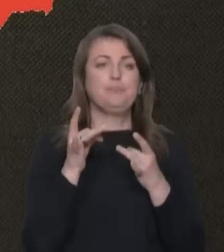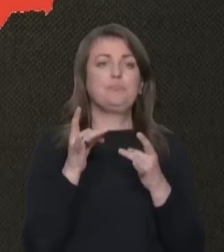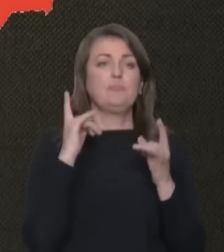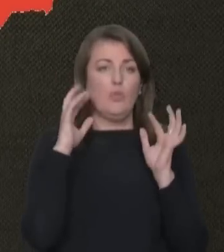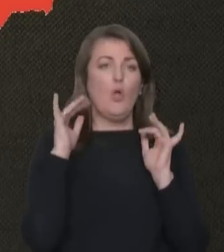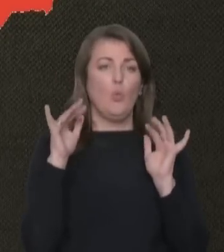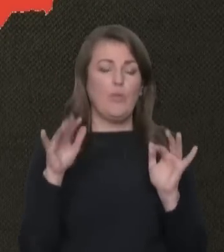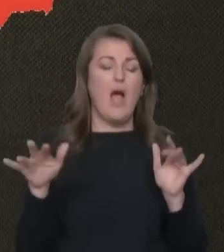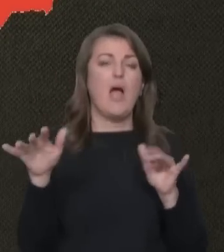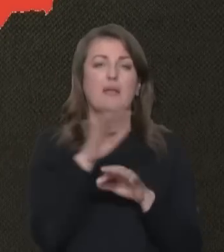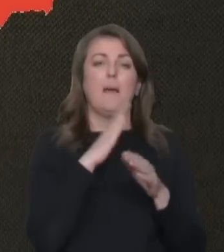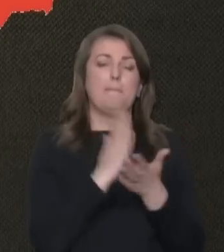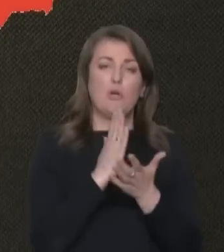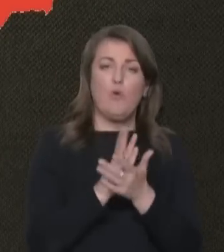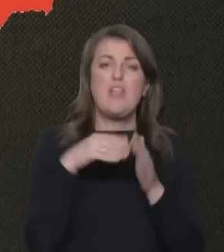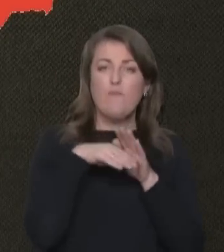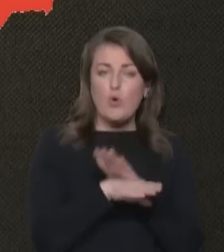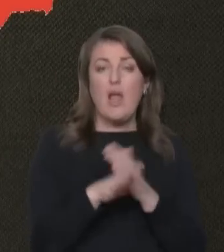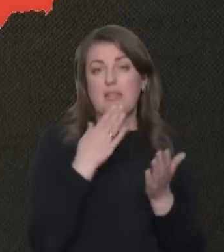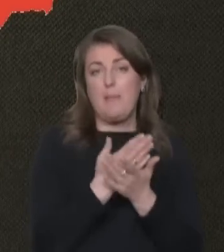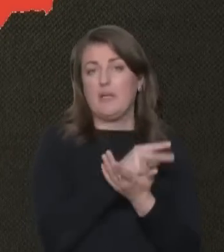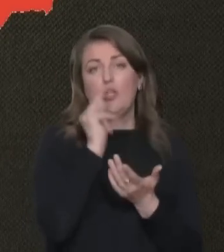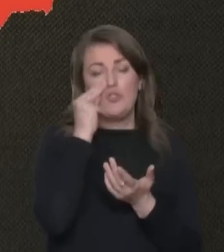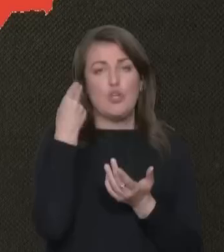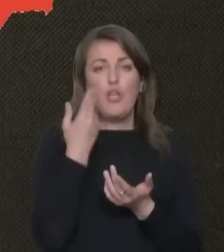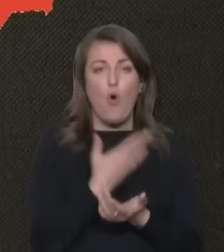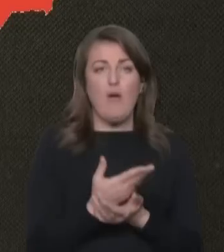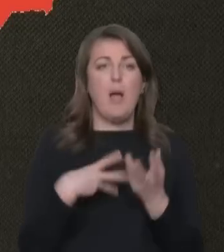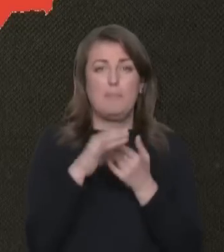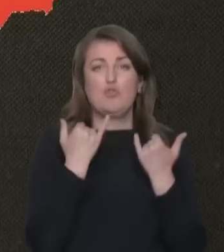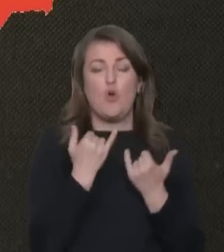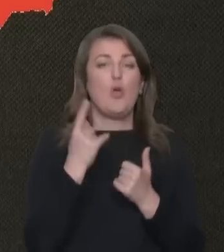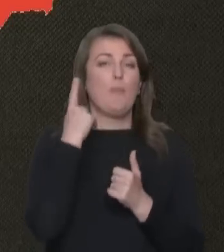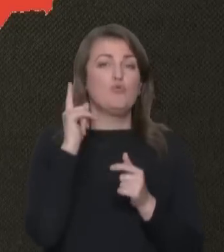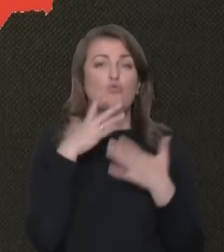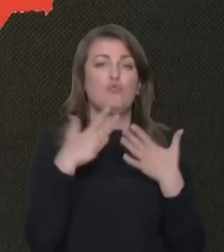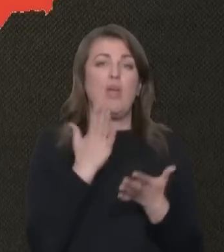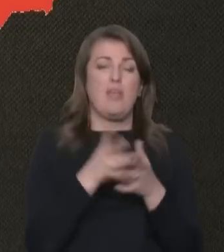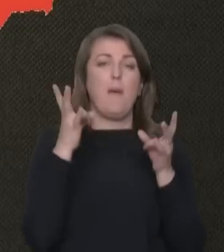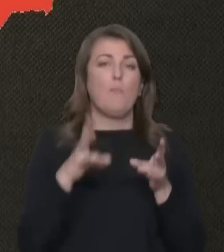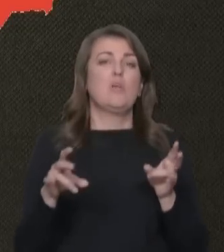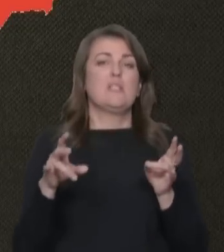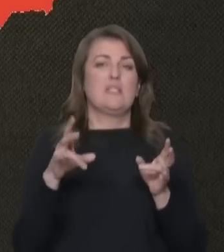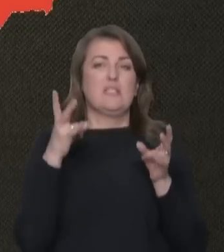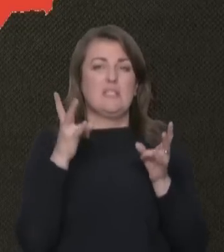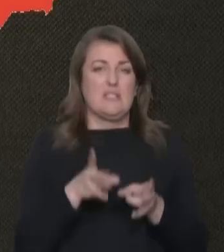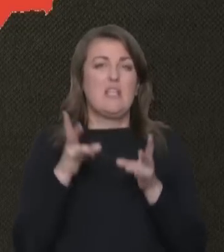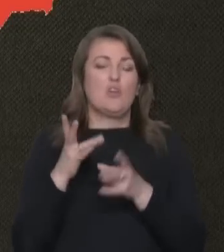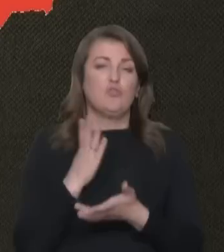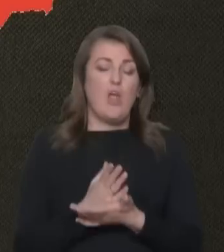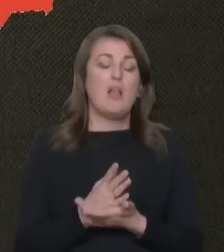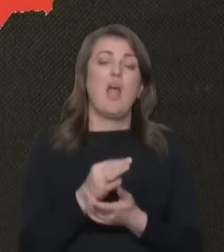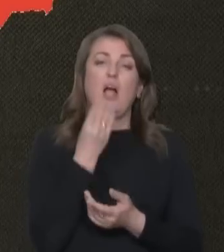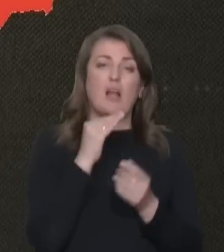лунає. Перебуваєте в укриттях, на прикладі Чернігова. Ми щойно почули, що вже є постраждалі. Тому краще